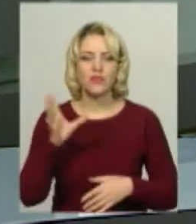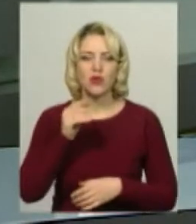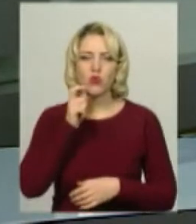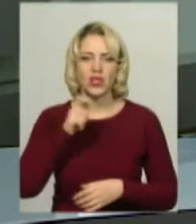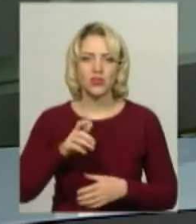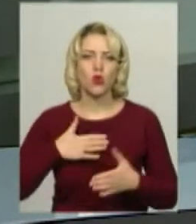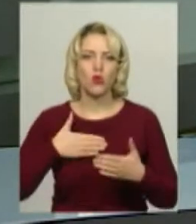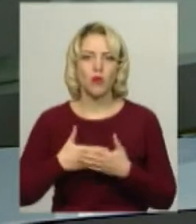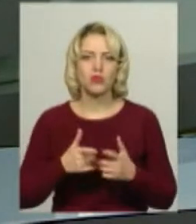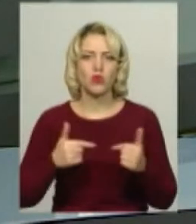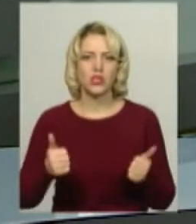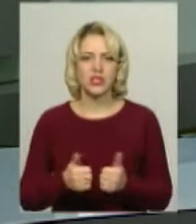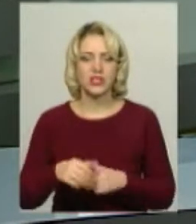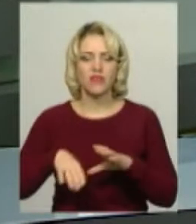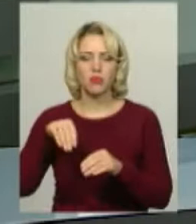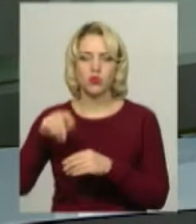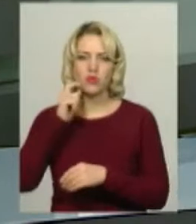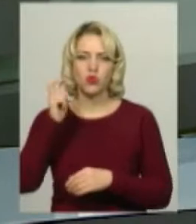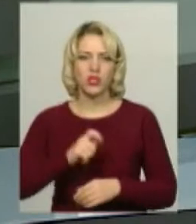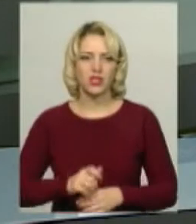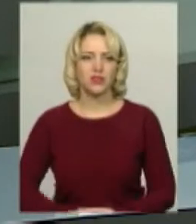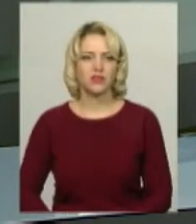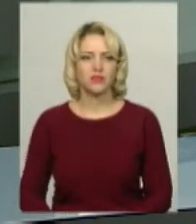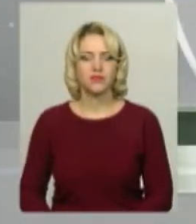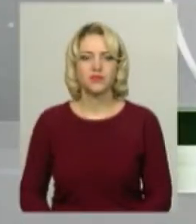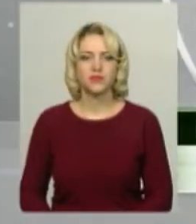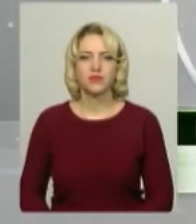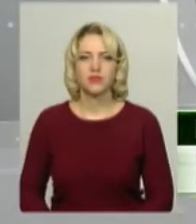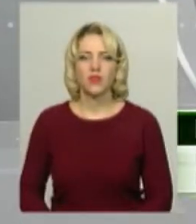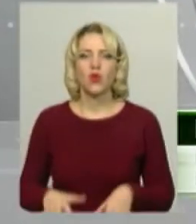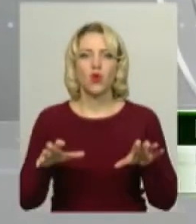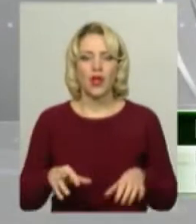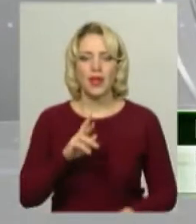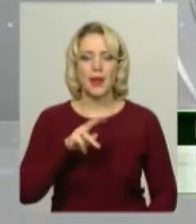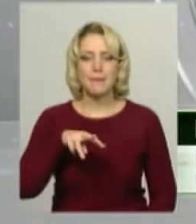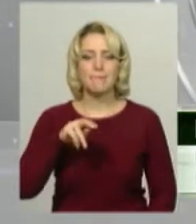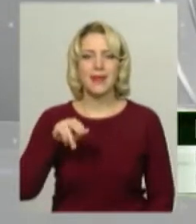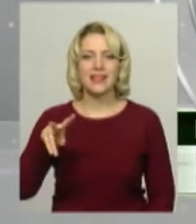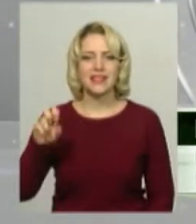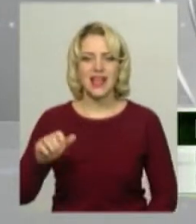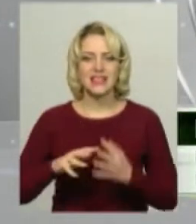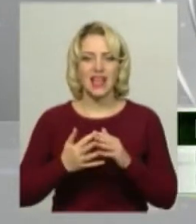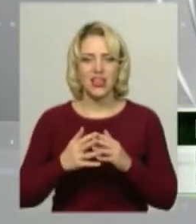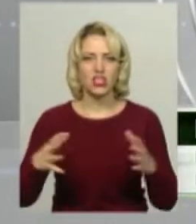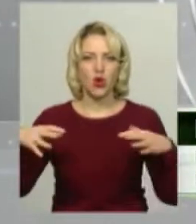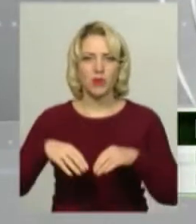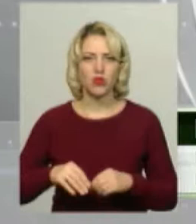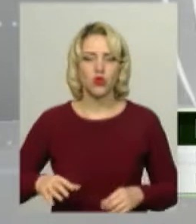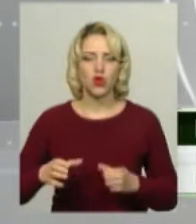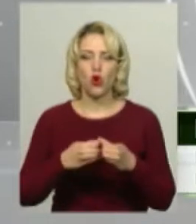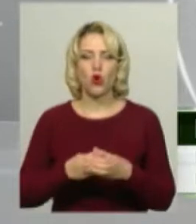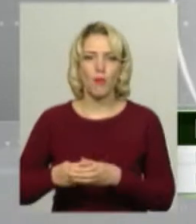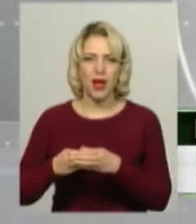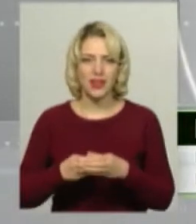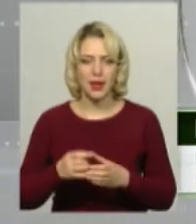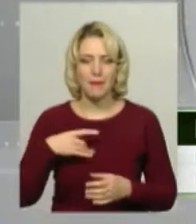організації «Комітет виборців України» Юрій Ануфрієв. Головою Ямпільської селищної об'єднані громади Білогірського